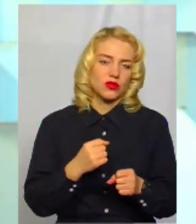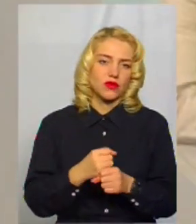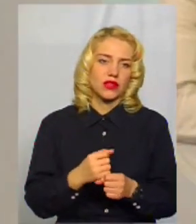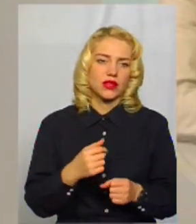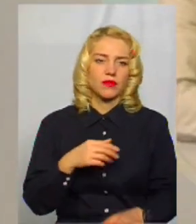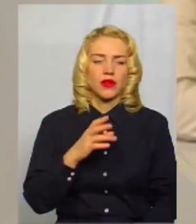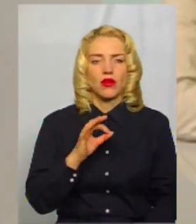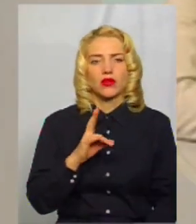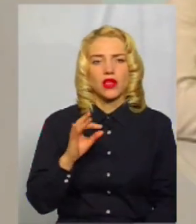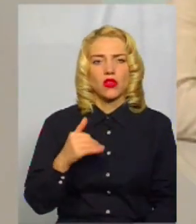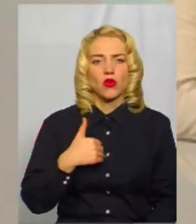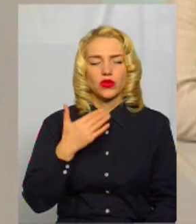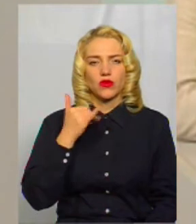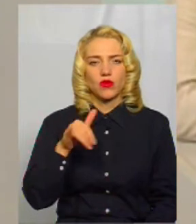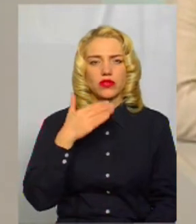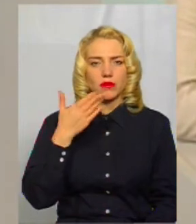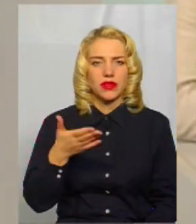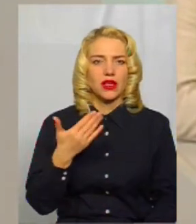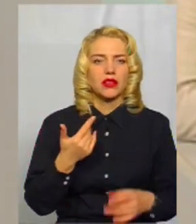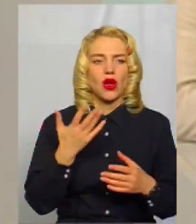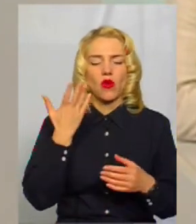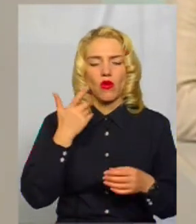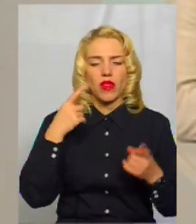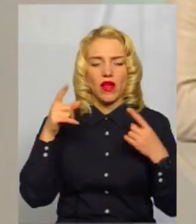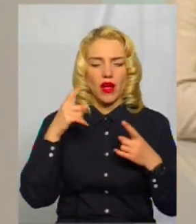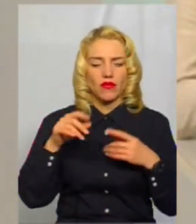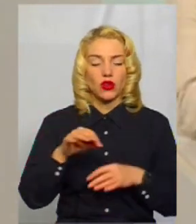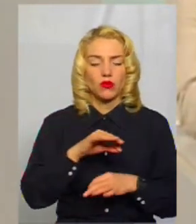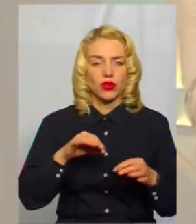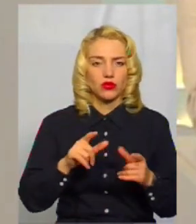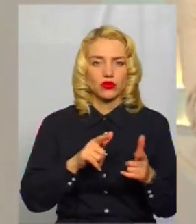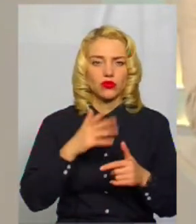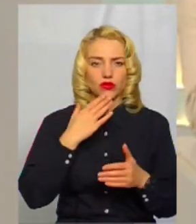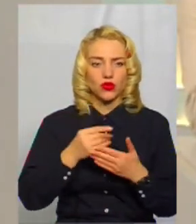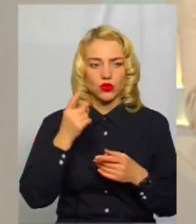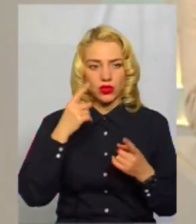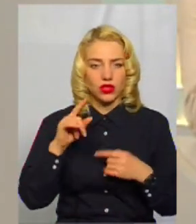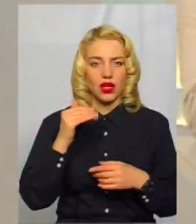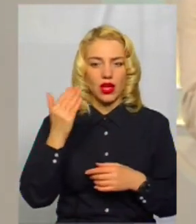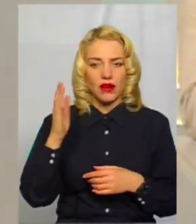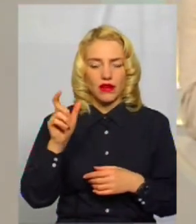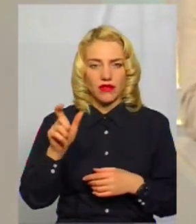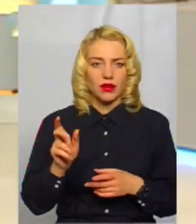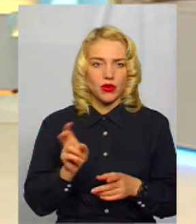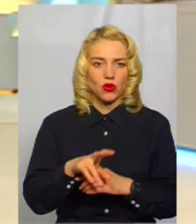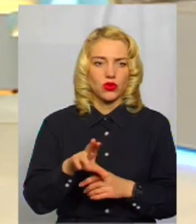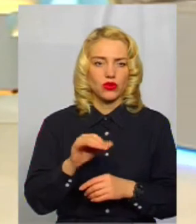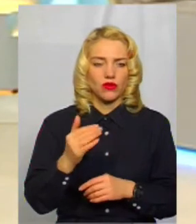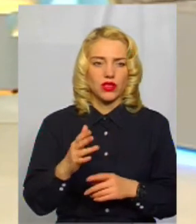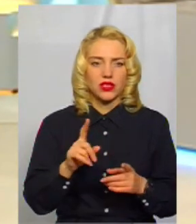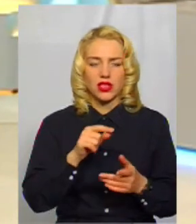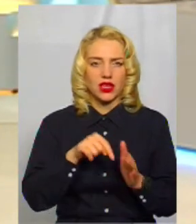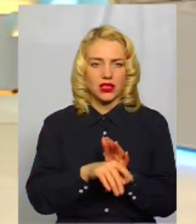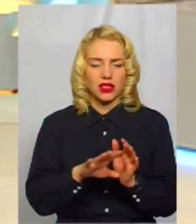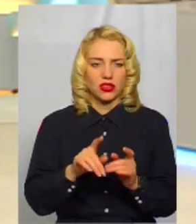Пані Оксано, хотіло вас запитати, коли автор проєкту готує свою ідею, він приходить до вас, і це не означає, що обов